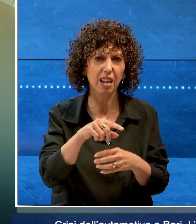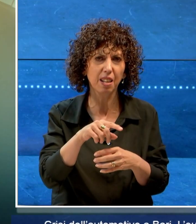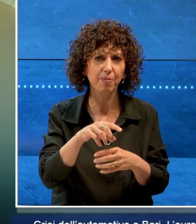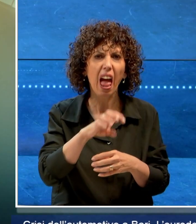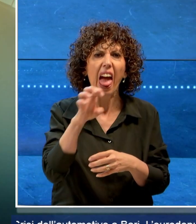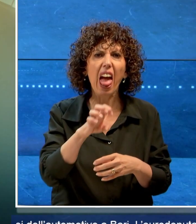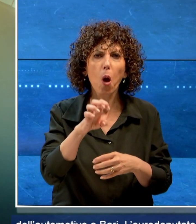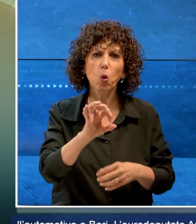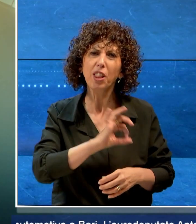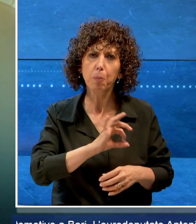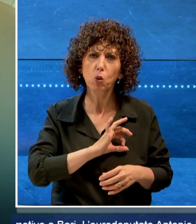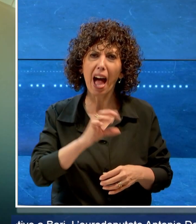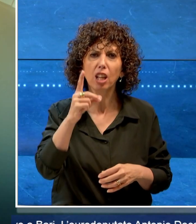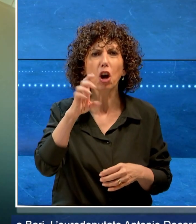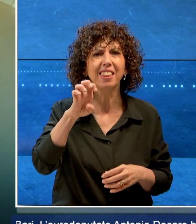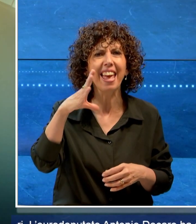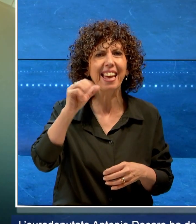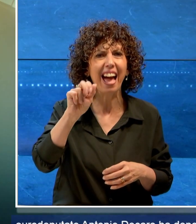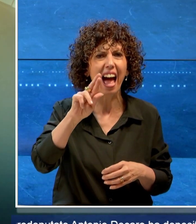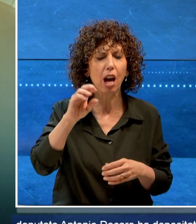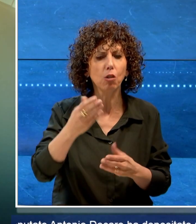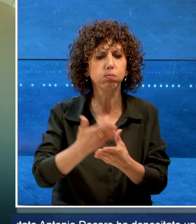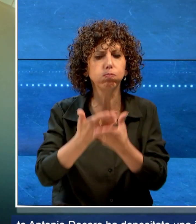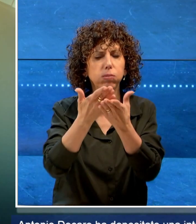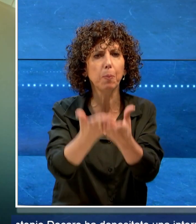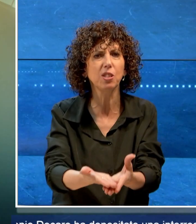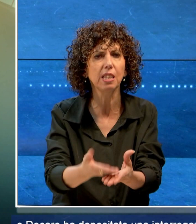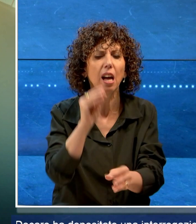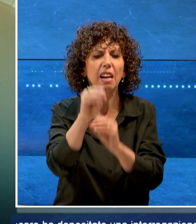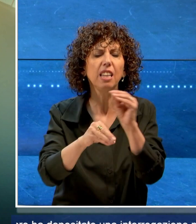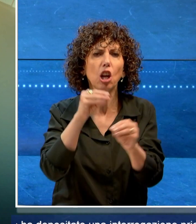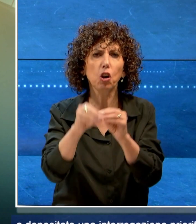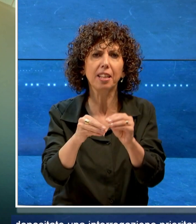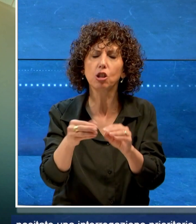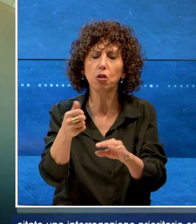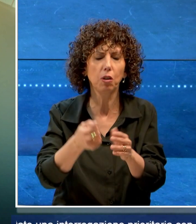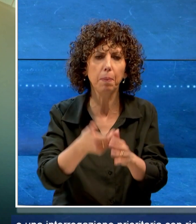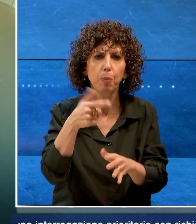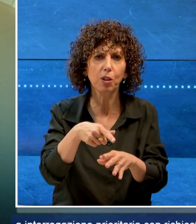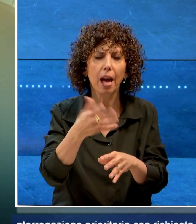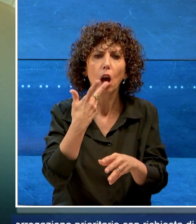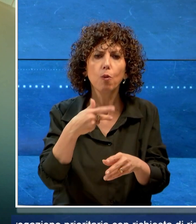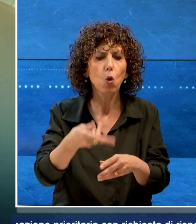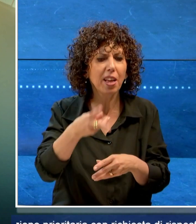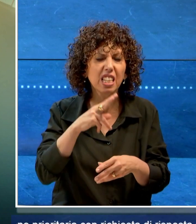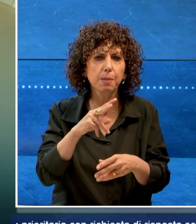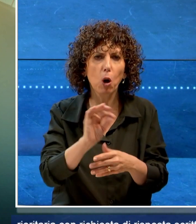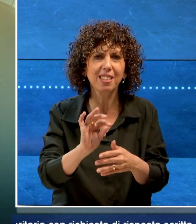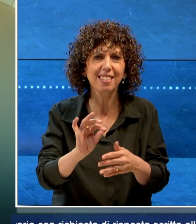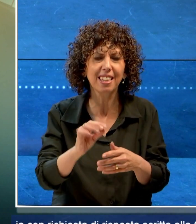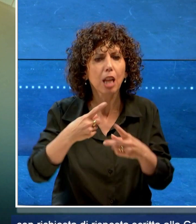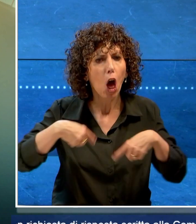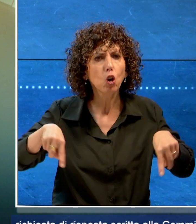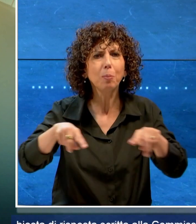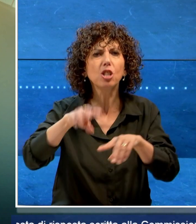Antonio De Caro ha depositato una interrogazione prioritaria con richiesta di risposta scritta alla Commissione